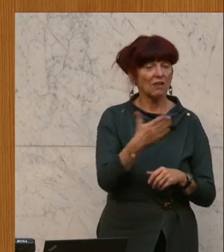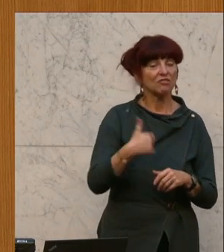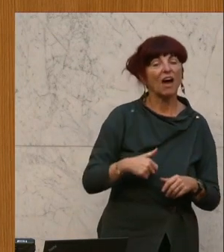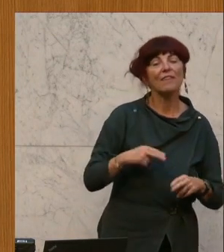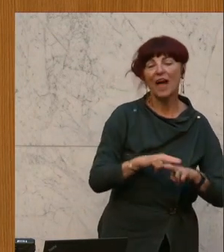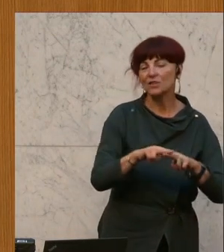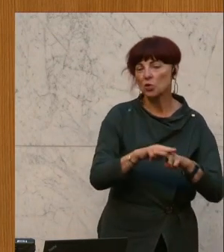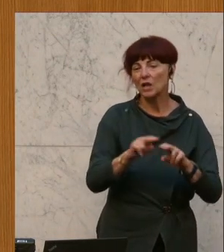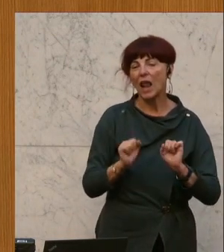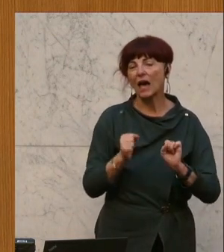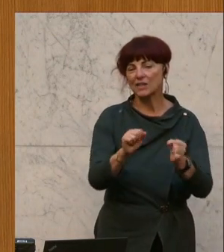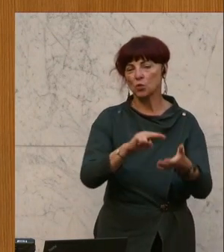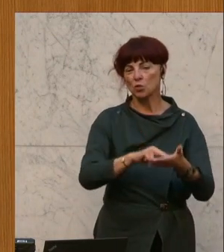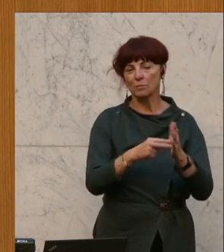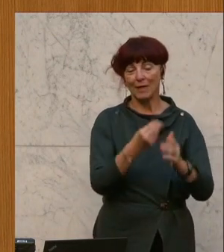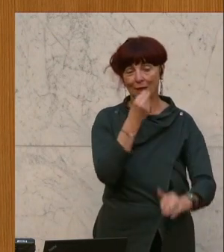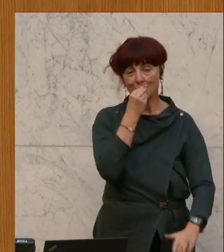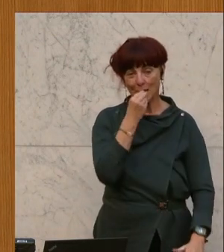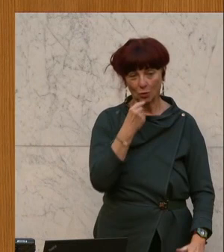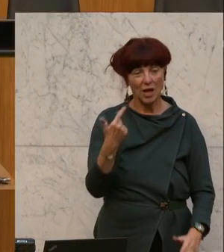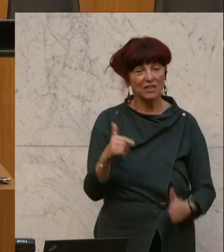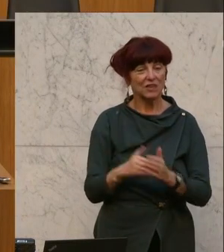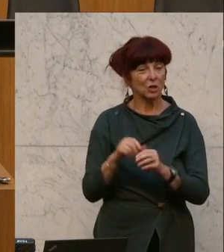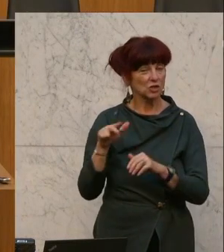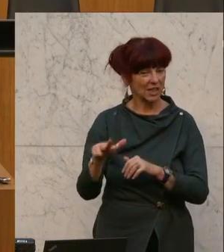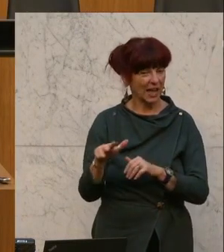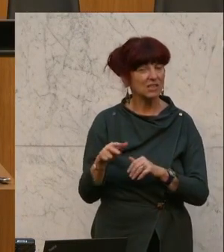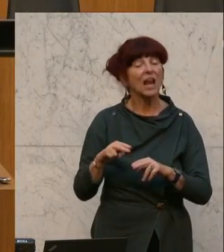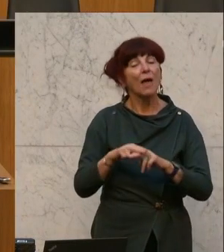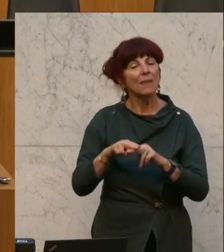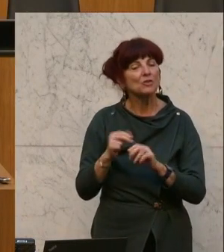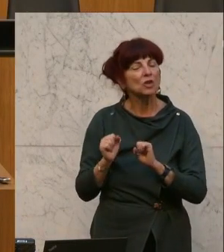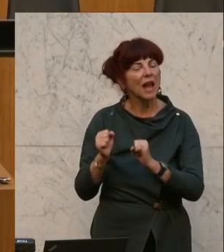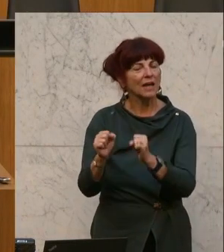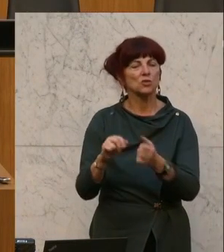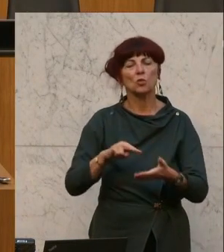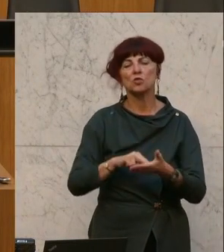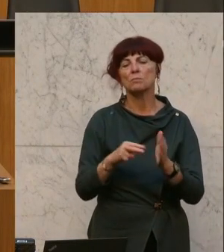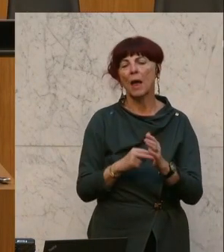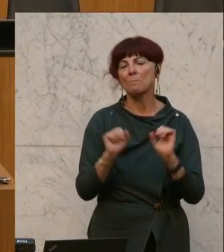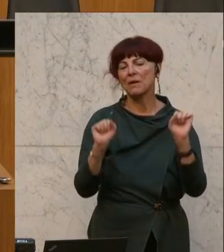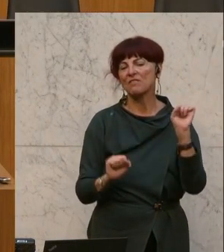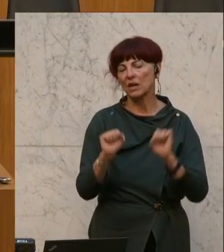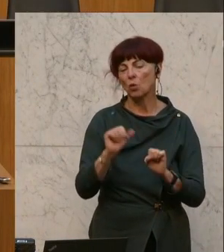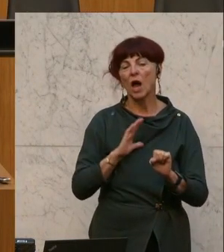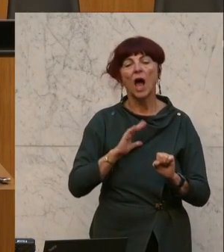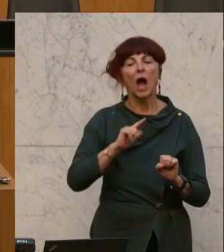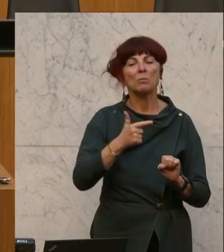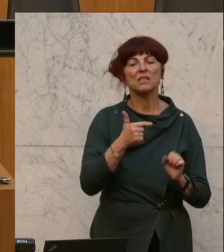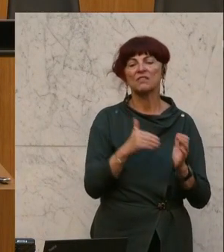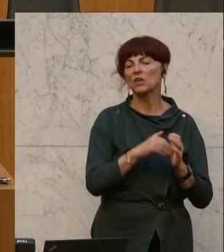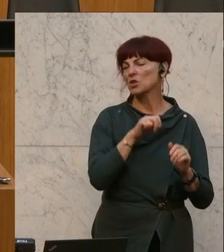gerufen. 2013 auch ein nationaler Aktionsplan Bewegung. Und beide Aktionspläne wurden aber seit 2013